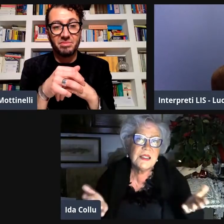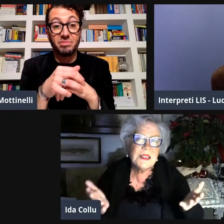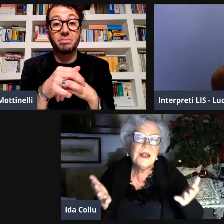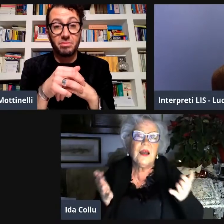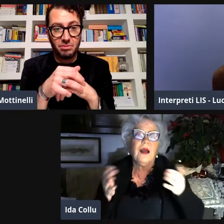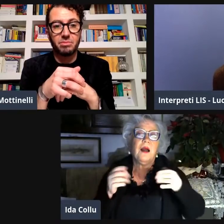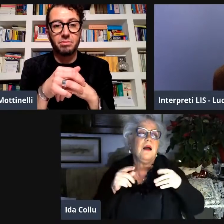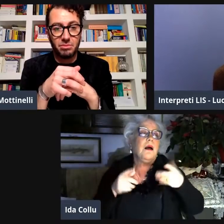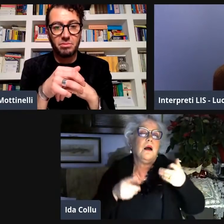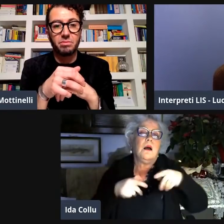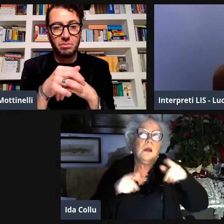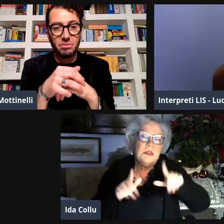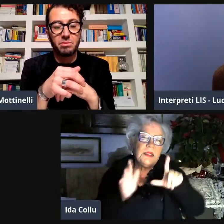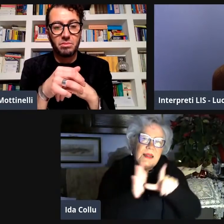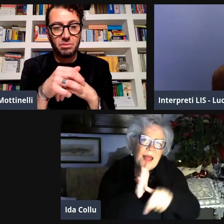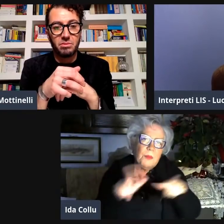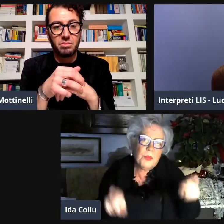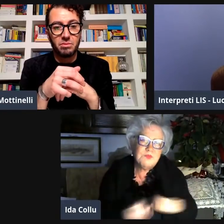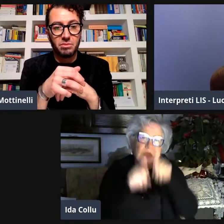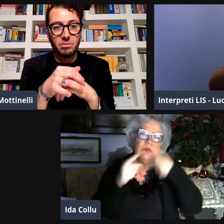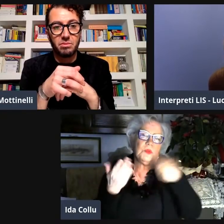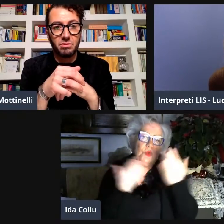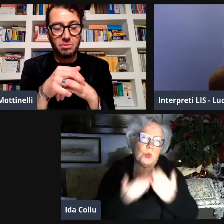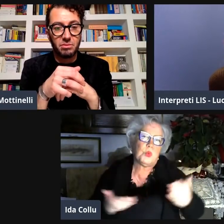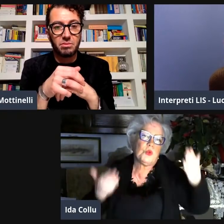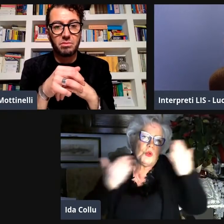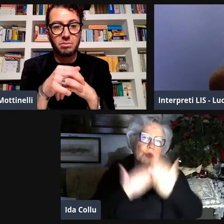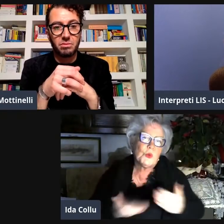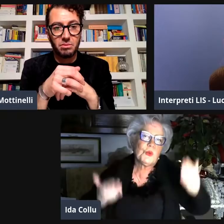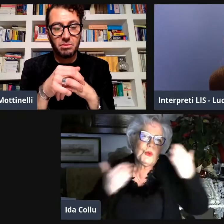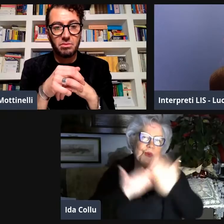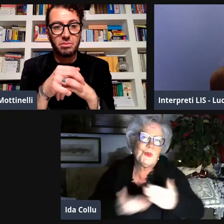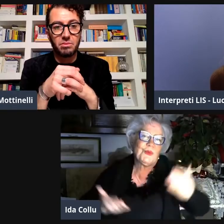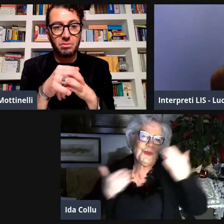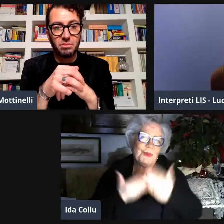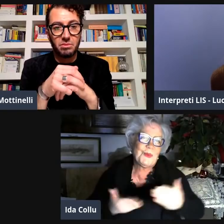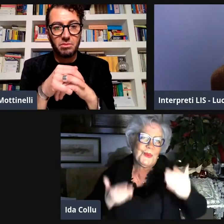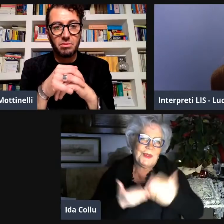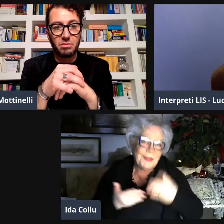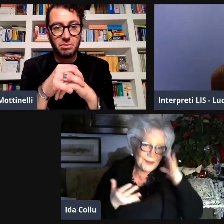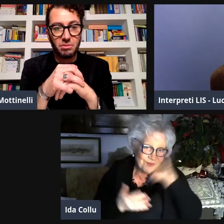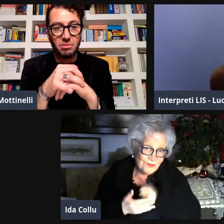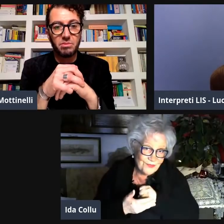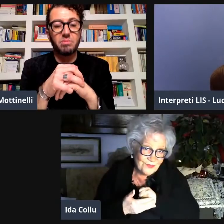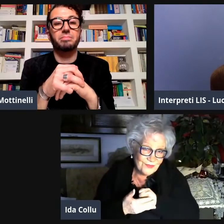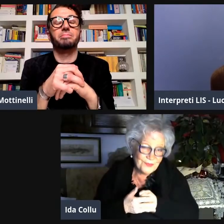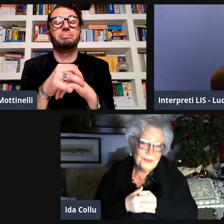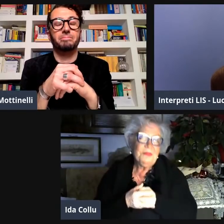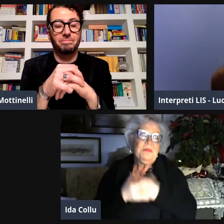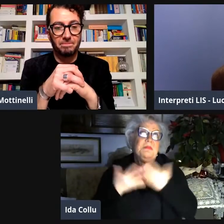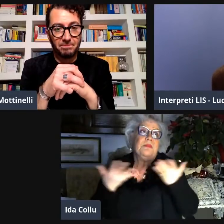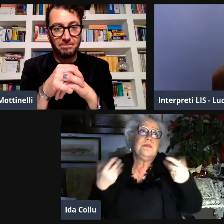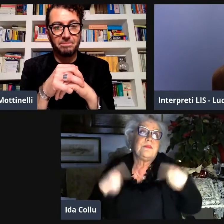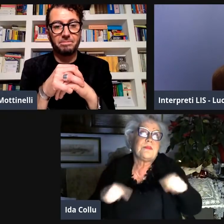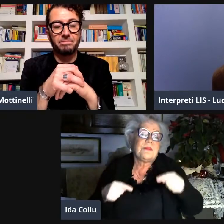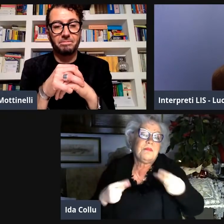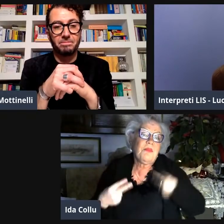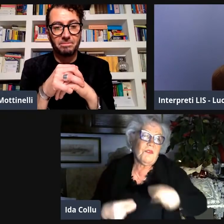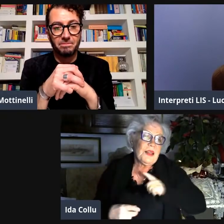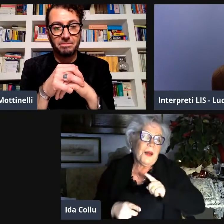tempi noi venivamo etichettati come disabili. E quindi io a quel tempo invece ho continuato a studiare.